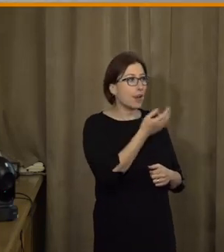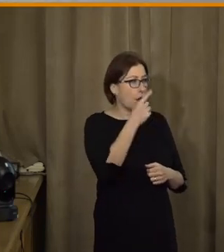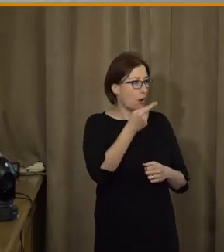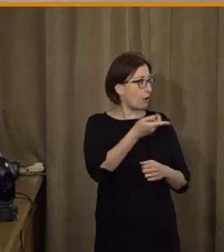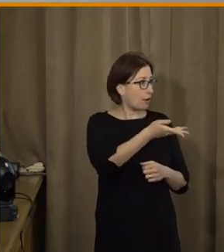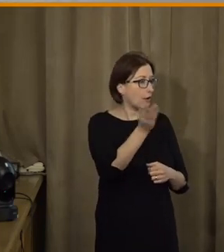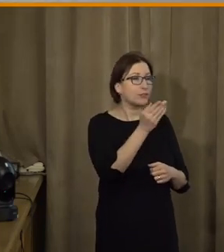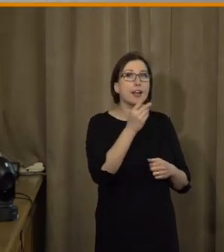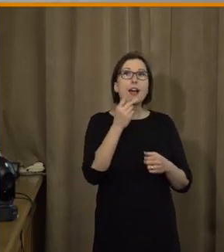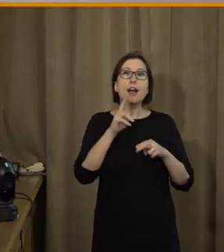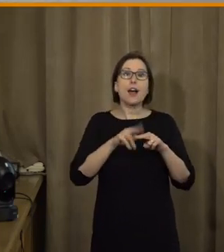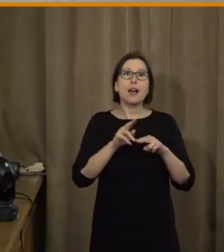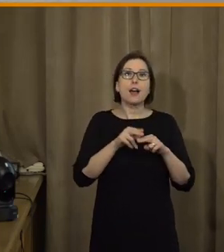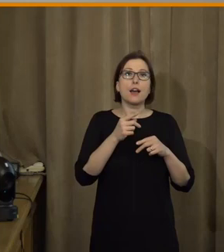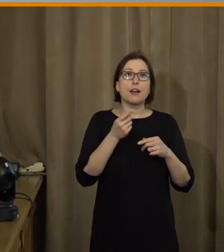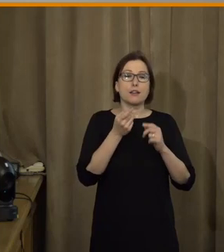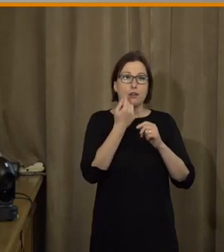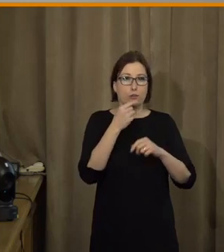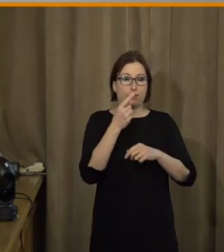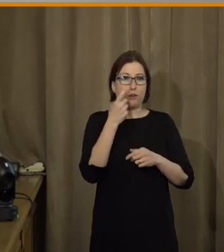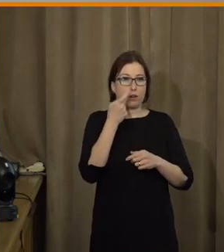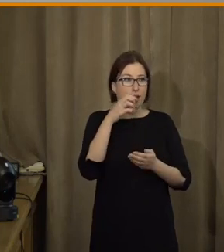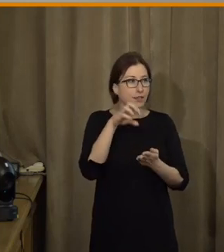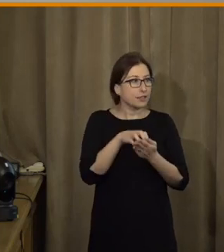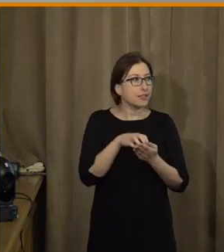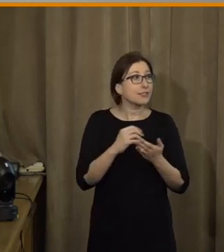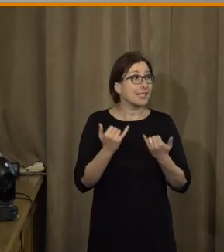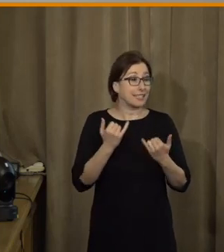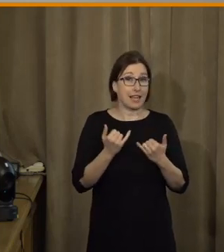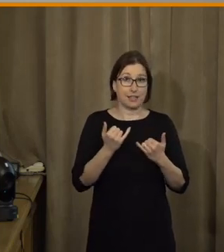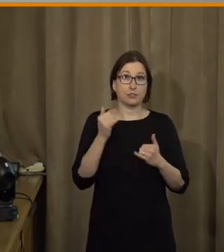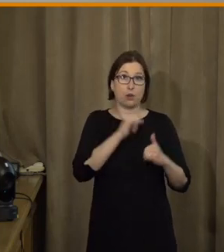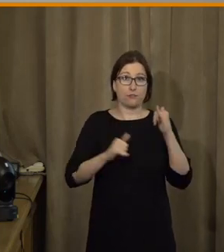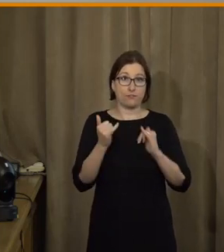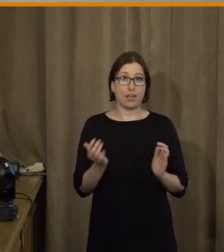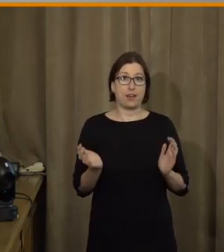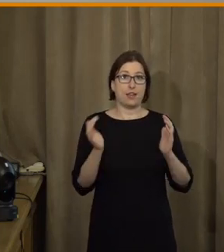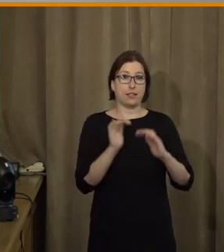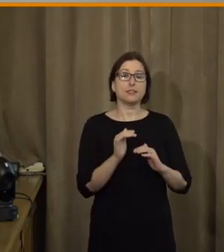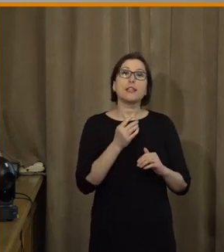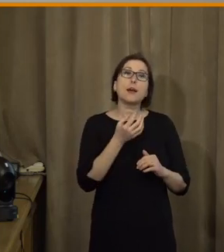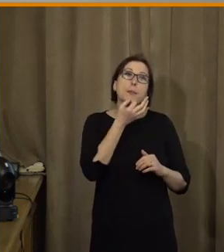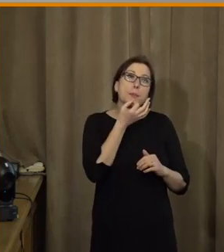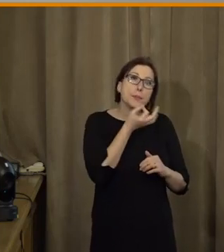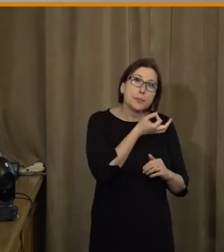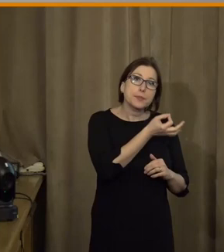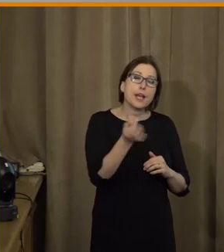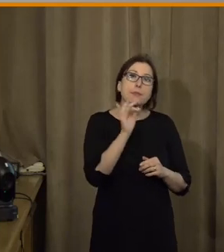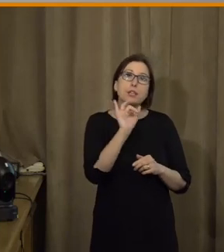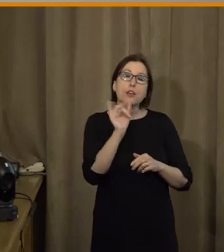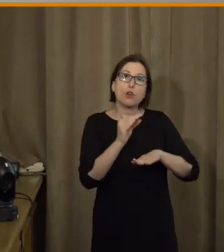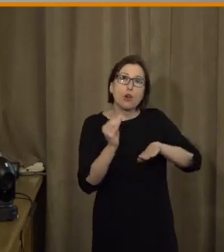než kolega vlastně za hlavní řešitelskou organizaci dnešní sympozium uzavře. Chtěla bych se zeptat, máte někdo nějaký